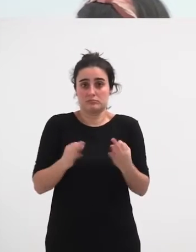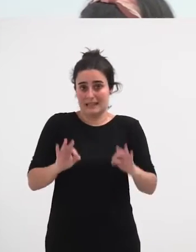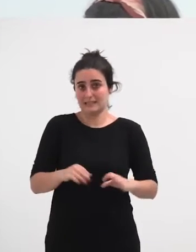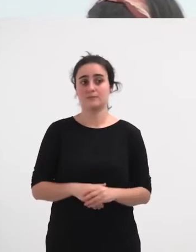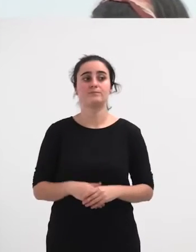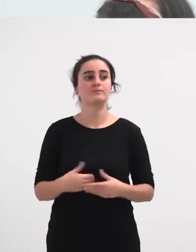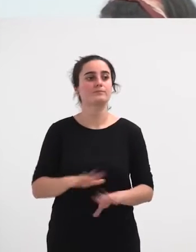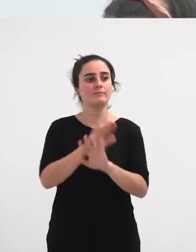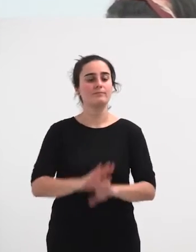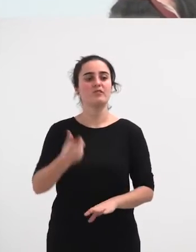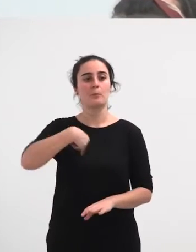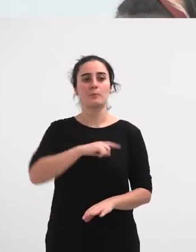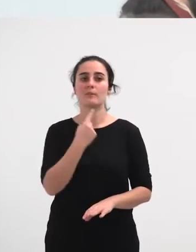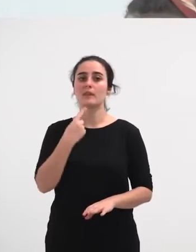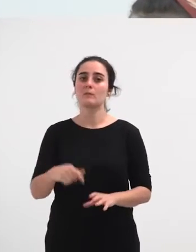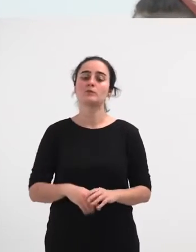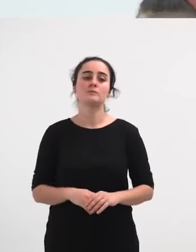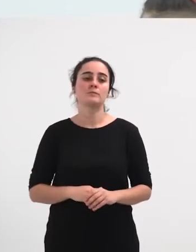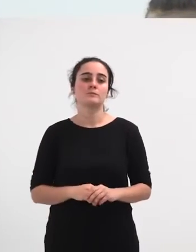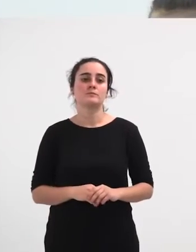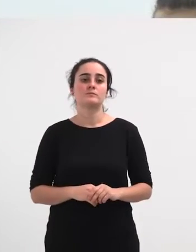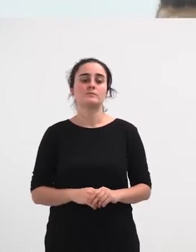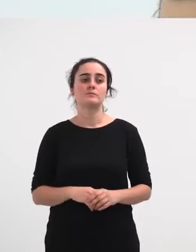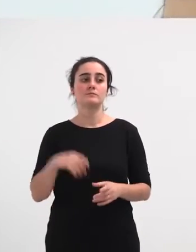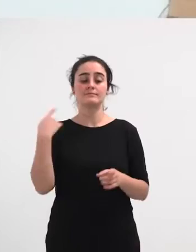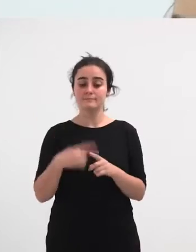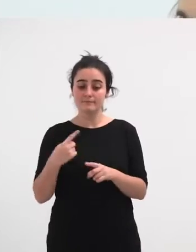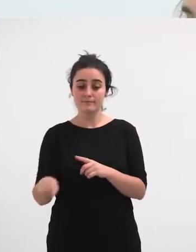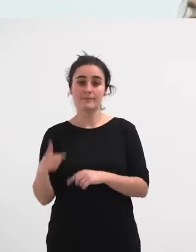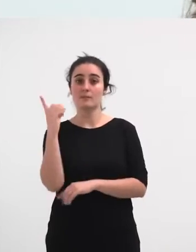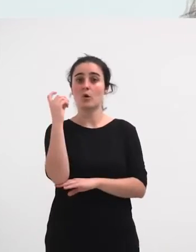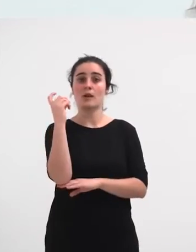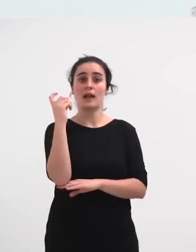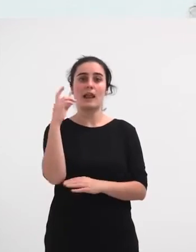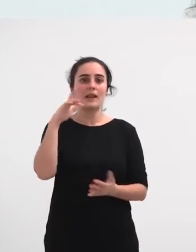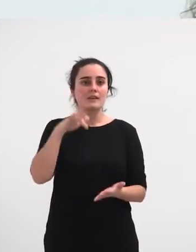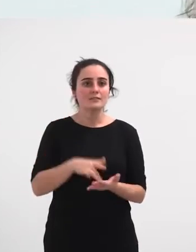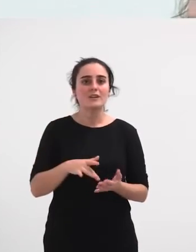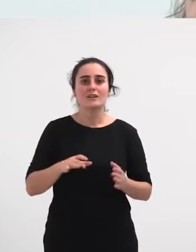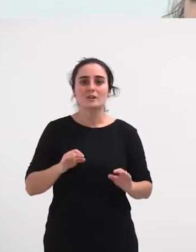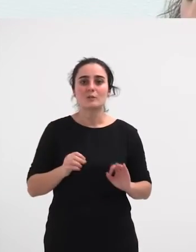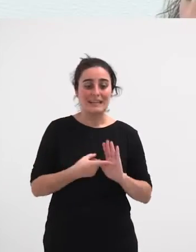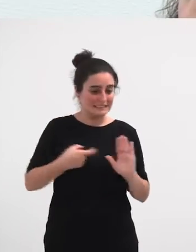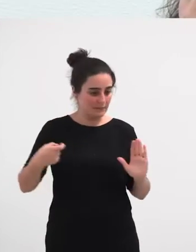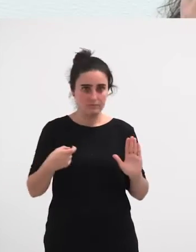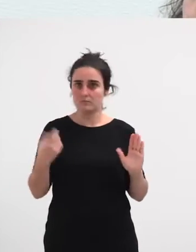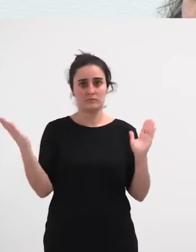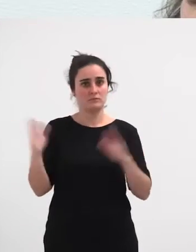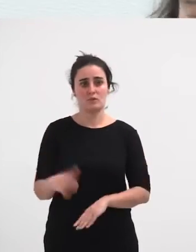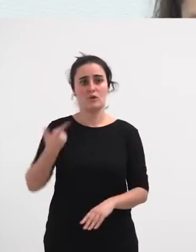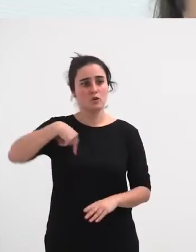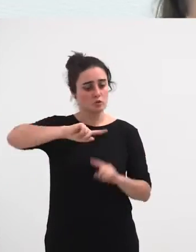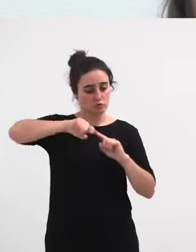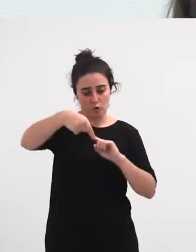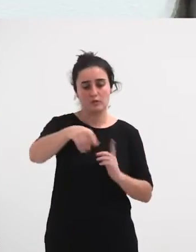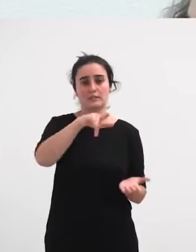Horregatik, guk esaten dugu, alardeetan gertatu dena, ez dela salbuespenezkoak, egunero gertatzen zaigula